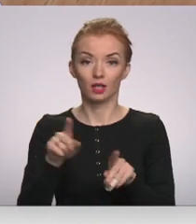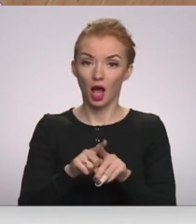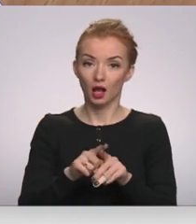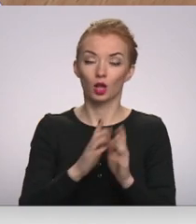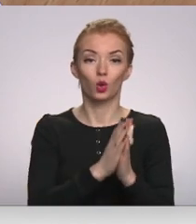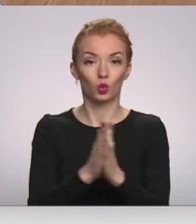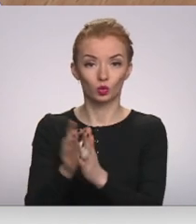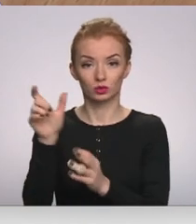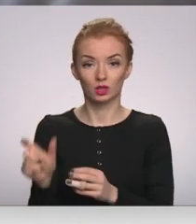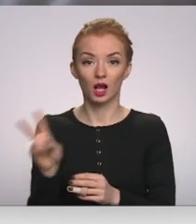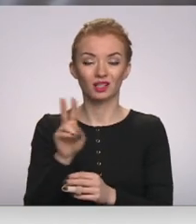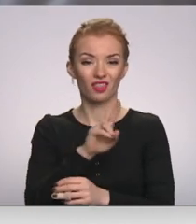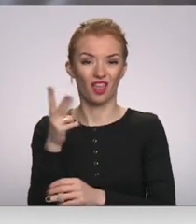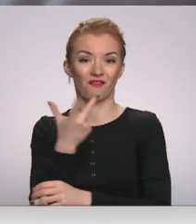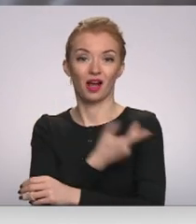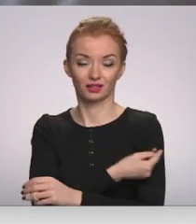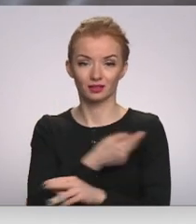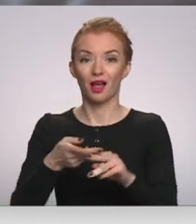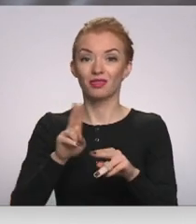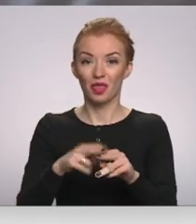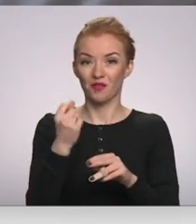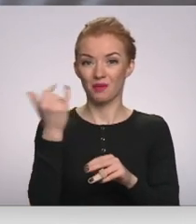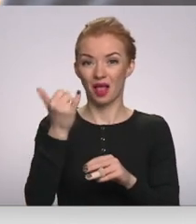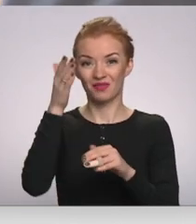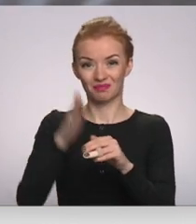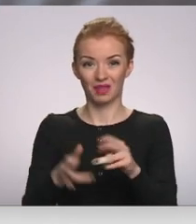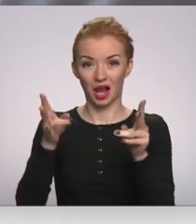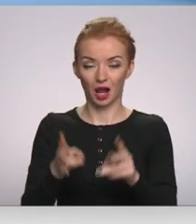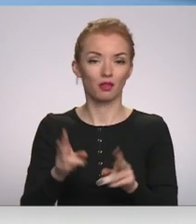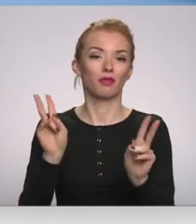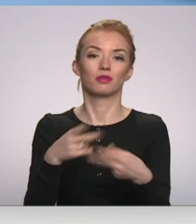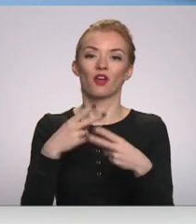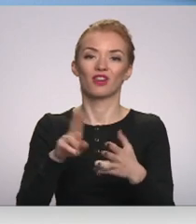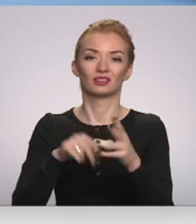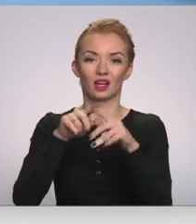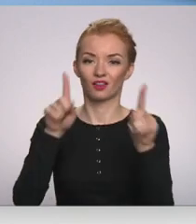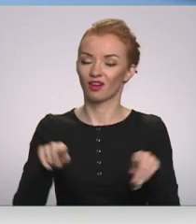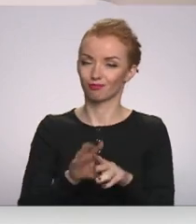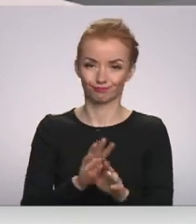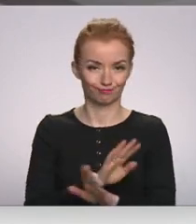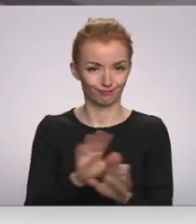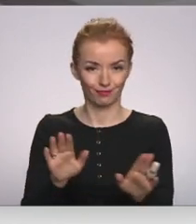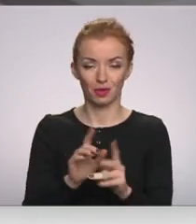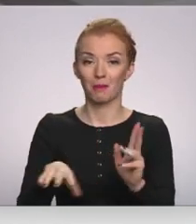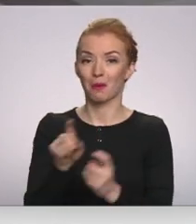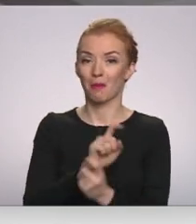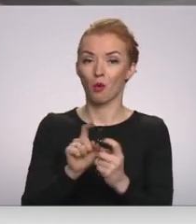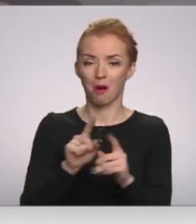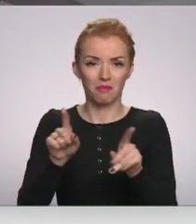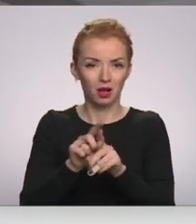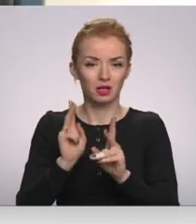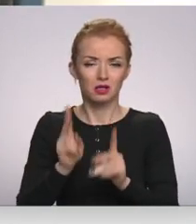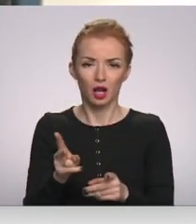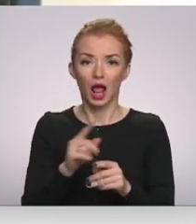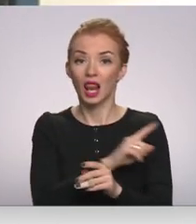nevakcinētos, nelolot ilūzijas, ka beidzoties ārkārtējais situācijai vairs nebūs nepieciešams certifikāts. Par bammām viņš nosauca arī runas,